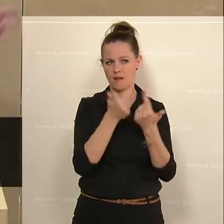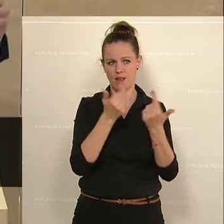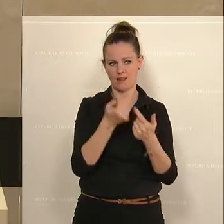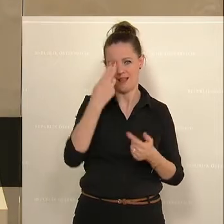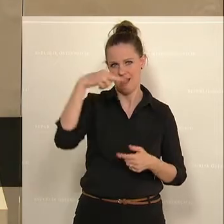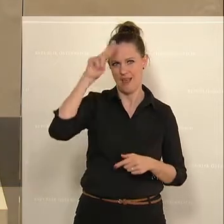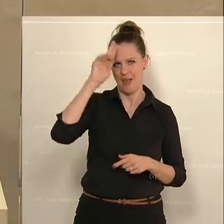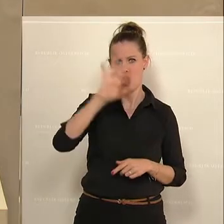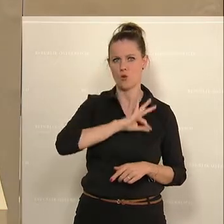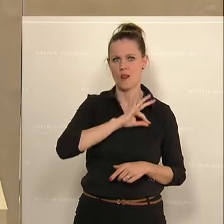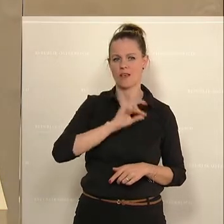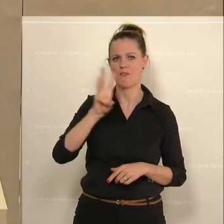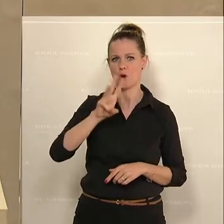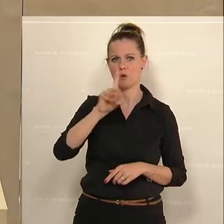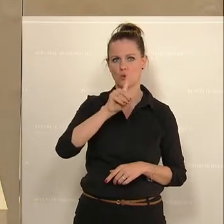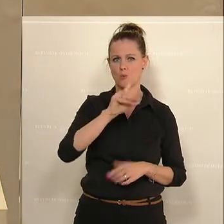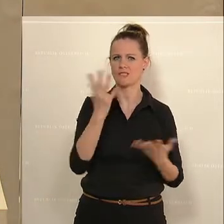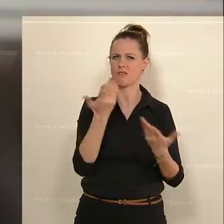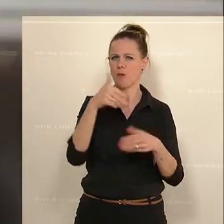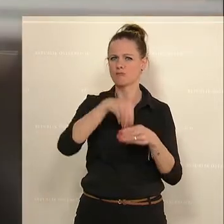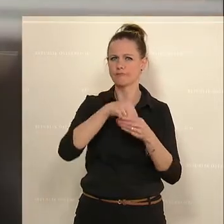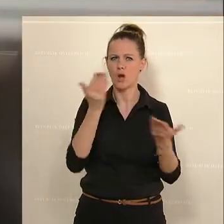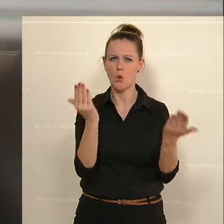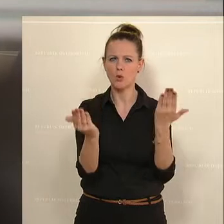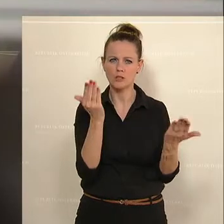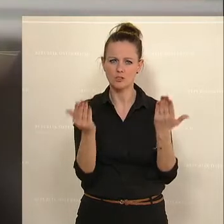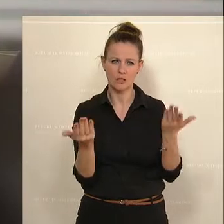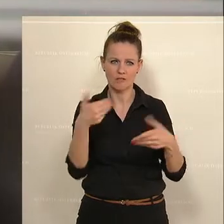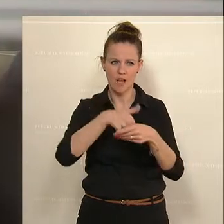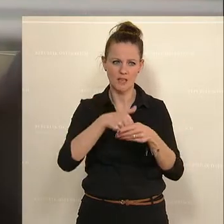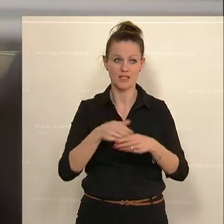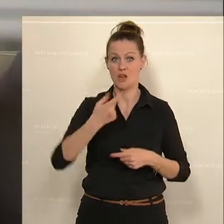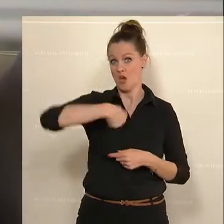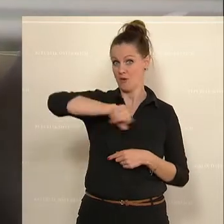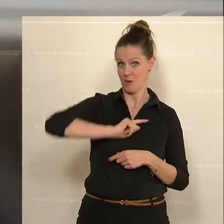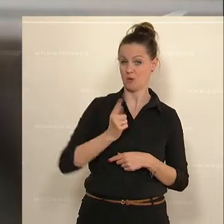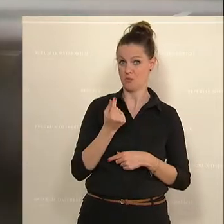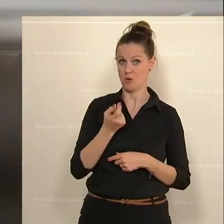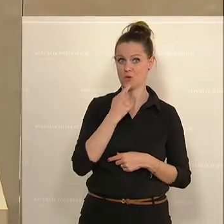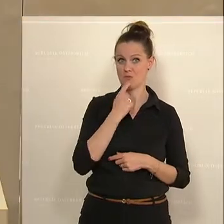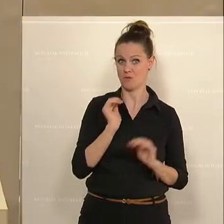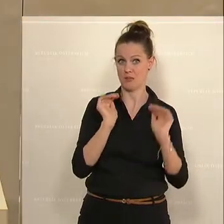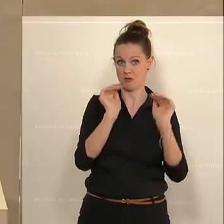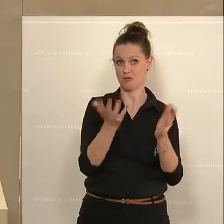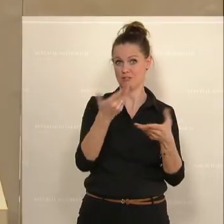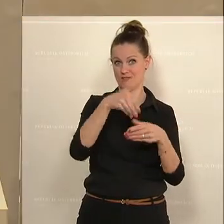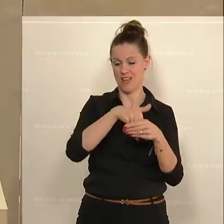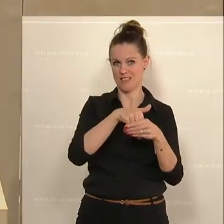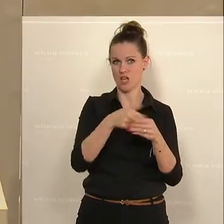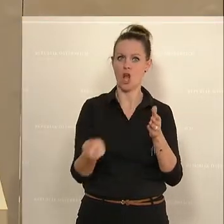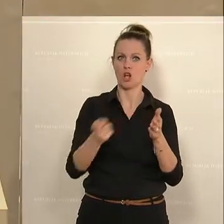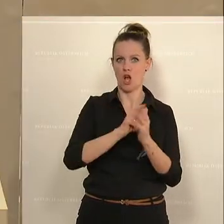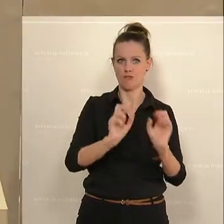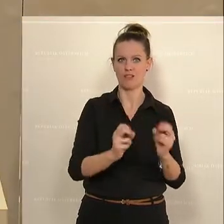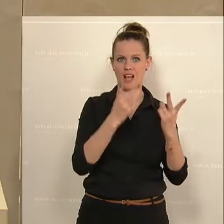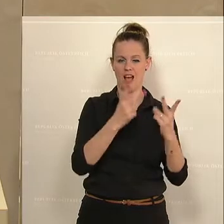Wurm und Herr Kollege Drobitz, wo der grundsätzliche Unterschied liegt. Für uns bedeutet Konsumentenschutz die Kaufkraft